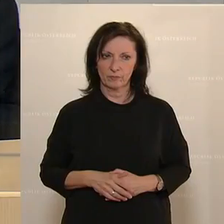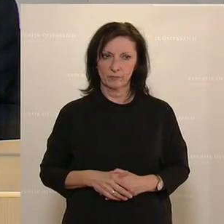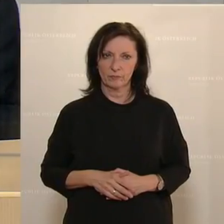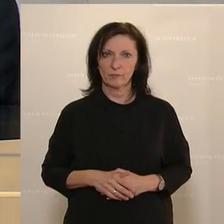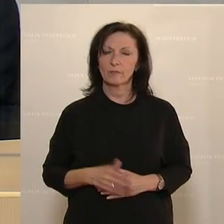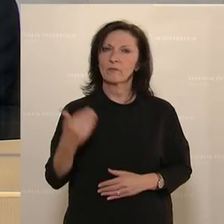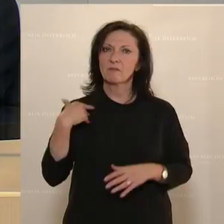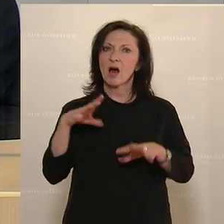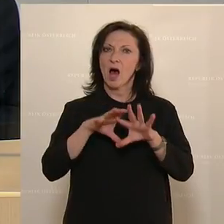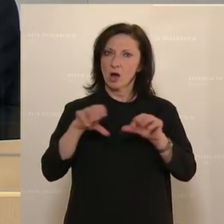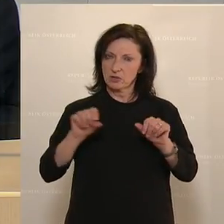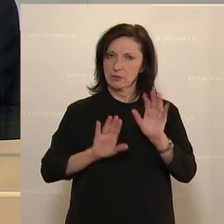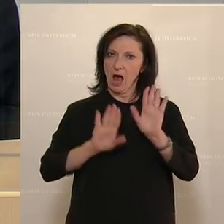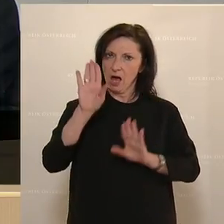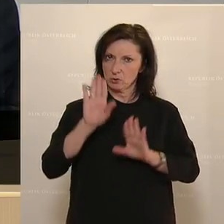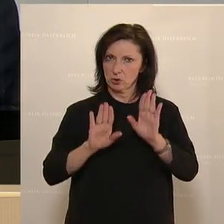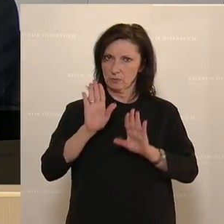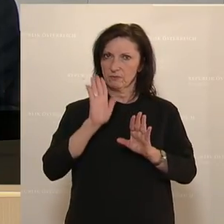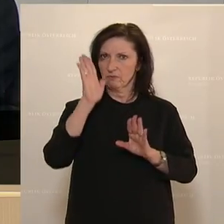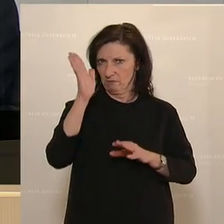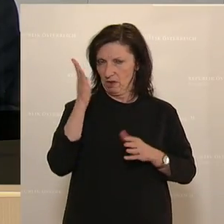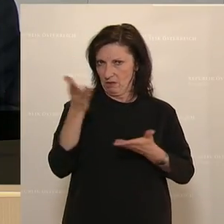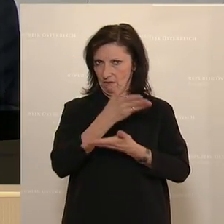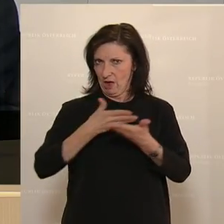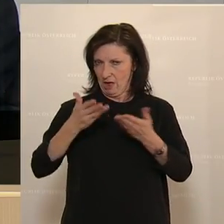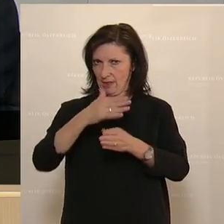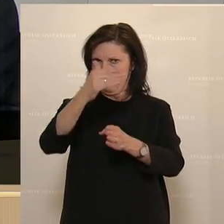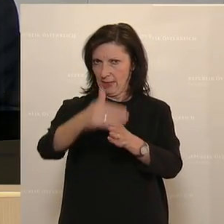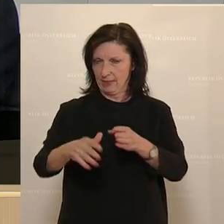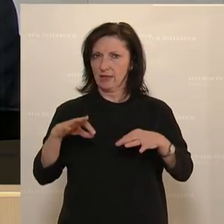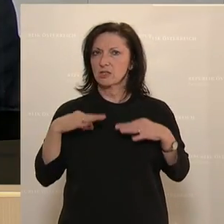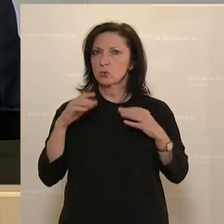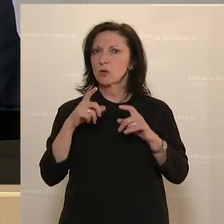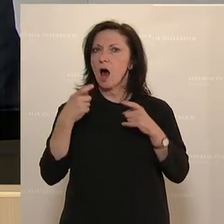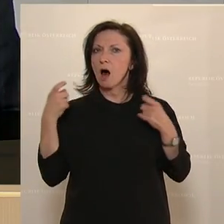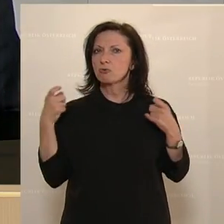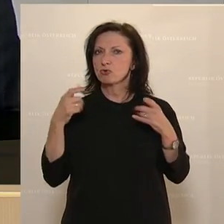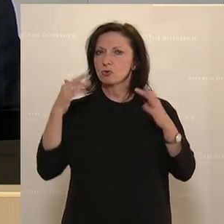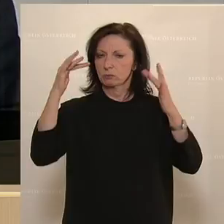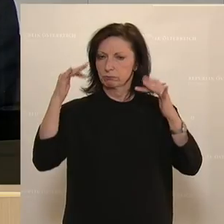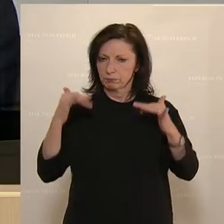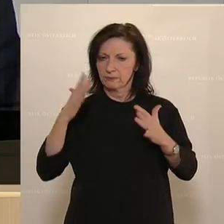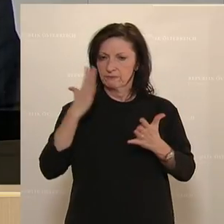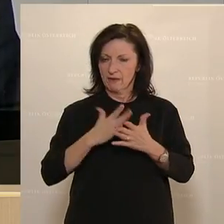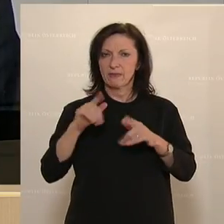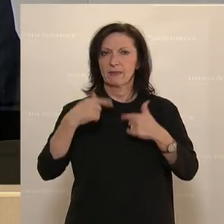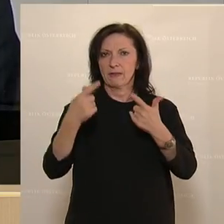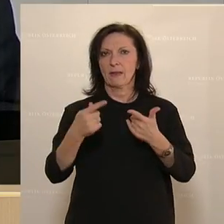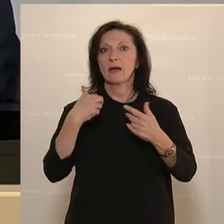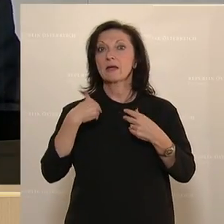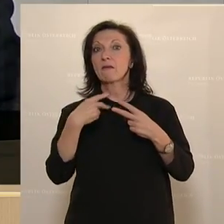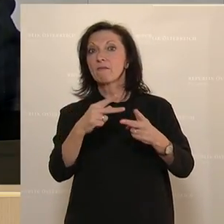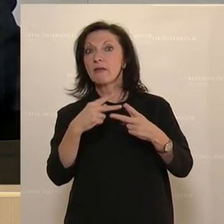Wie vereinbart verlege ich die Abstimmung an den Schluss der Verhandlungen, die Vorlagen des Gesundheitsausschusses und bin ich fortfahre. Ich habe mir